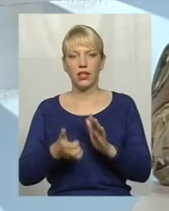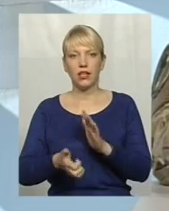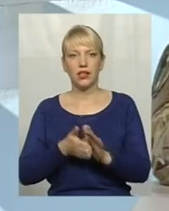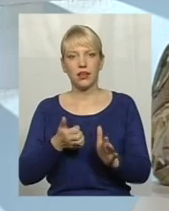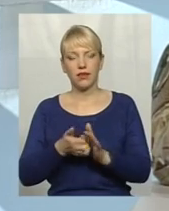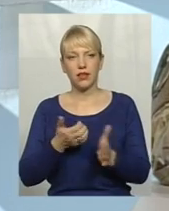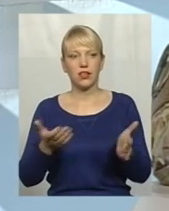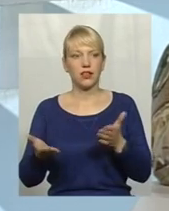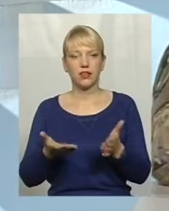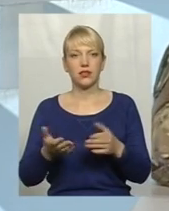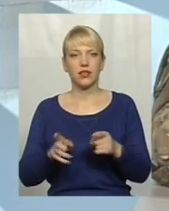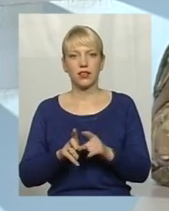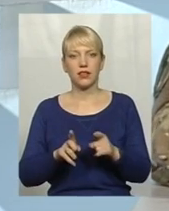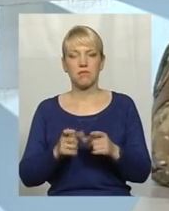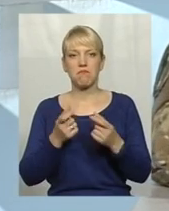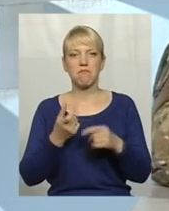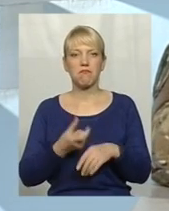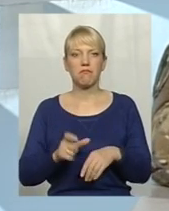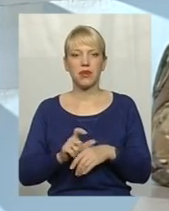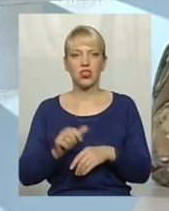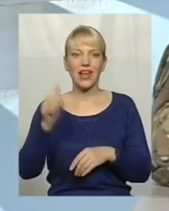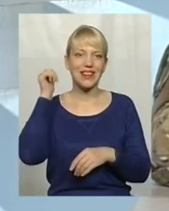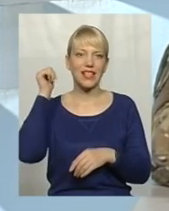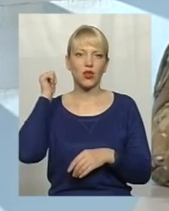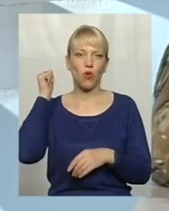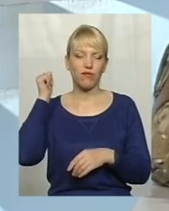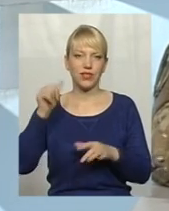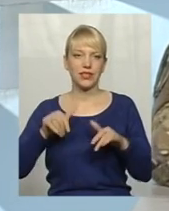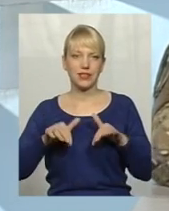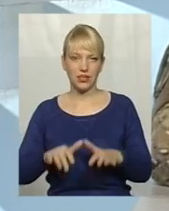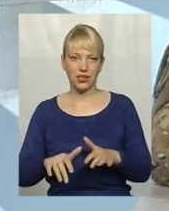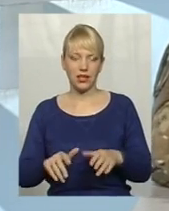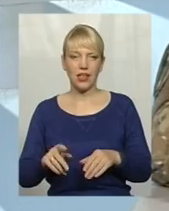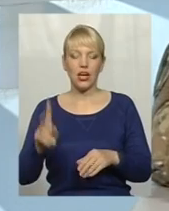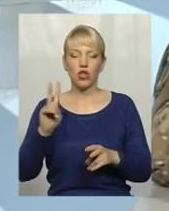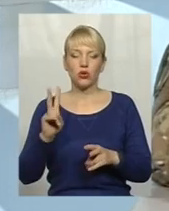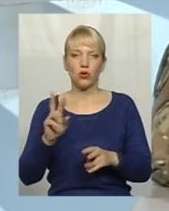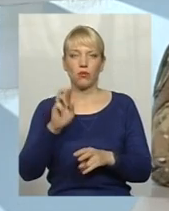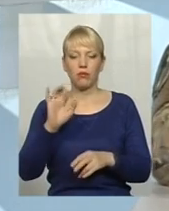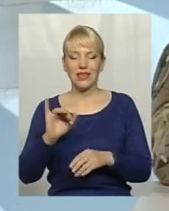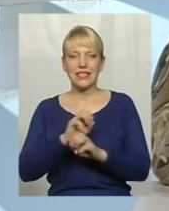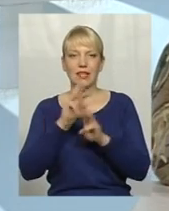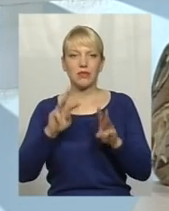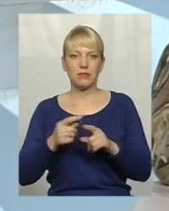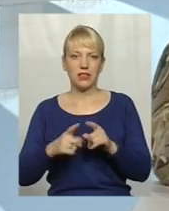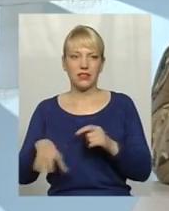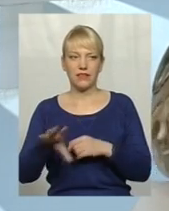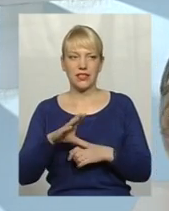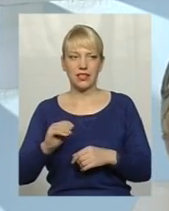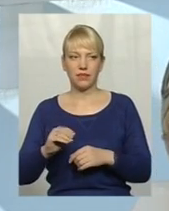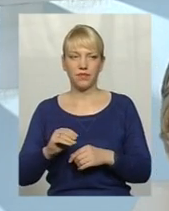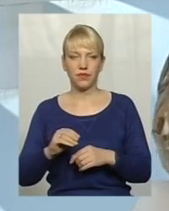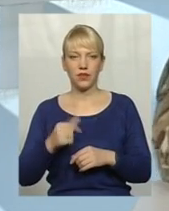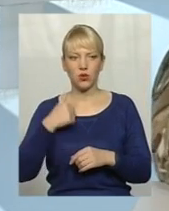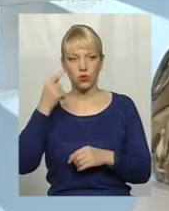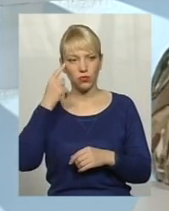якихсь, знаєте, таких більш тилових дій. Тилових дій, які забезпечили б це все. Ну